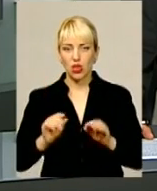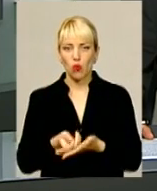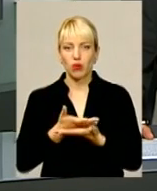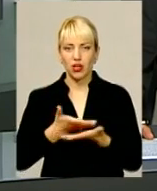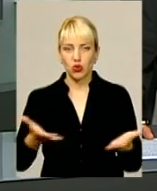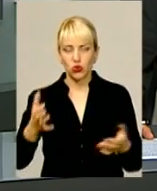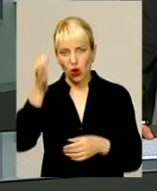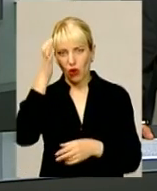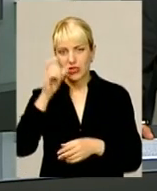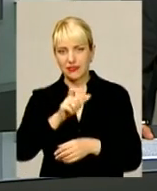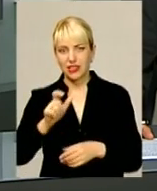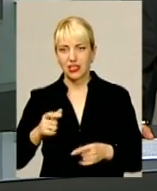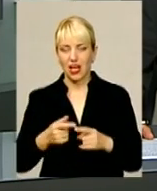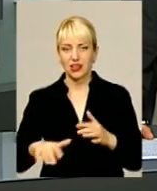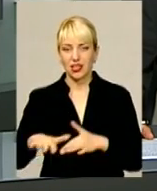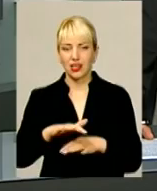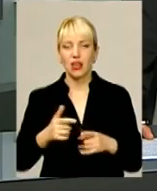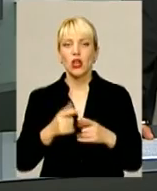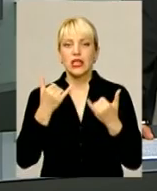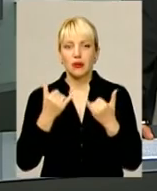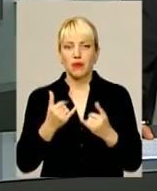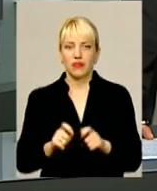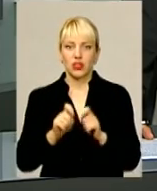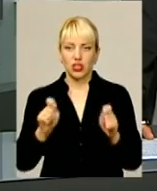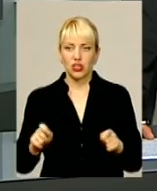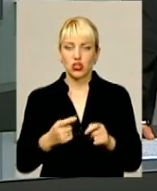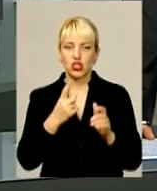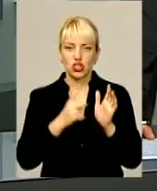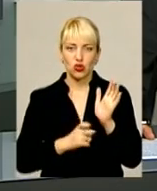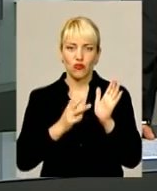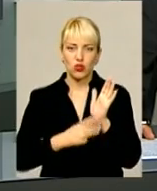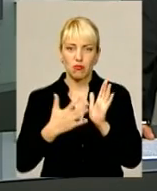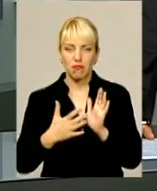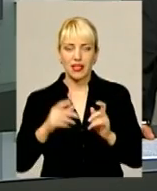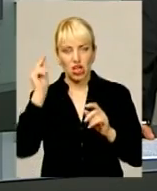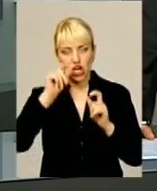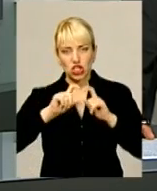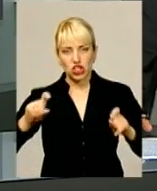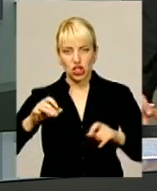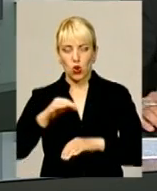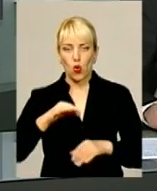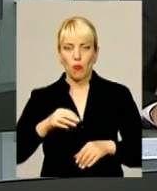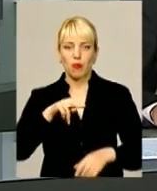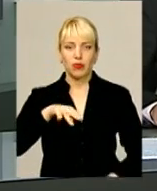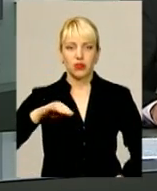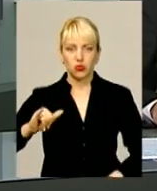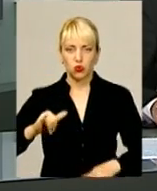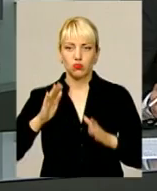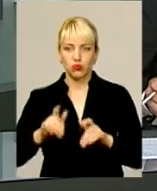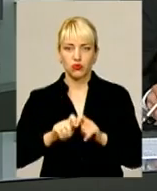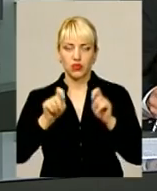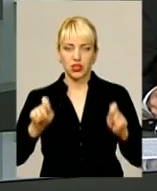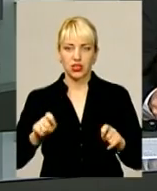освітяни краю. Загалом свої двері для школярів відкриють 765 шкіл області. До професійно-технічних навчальних